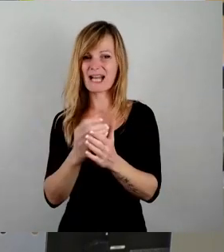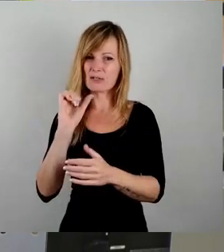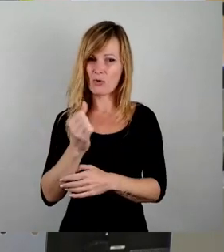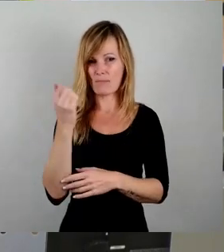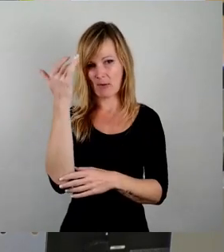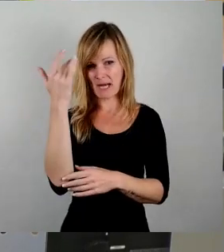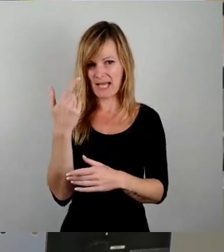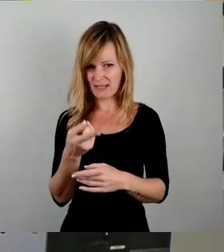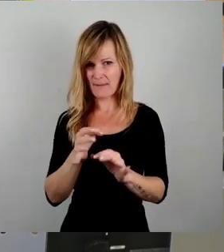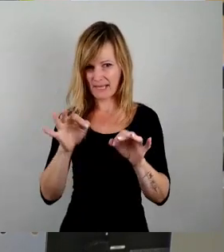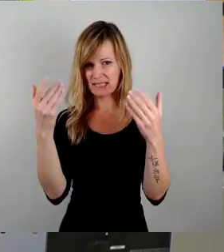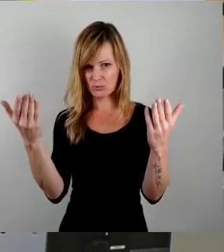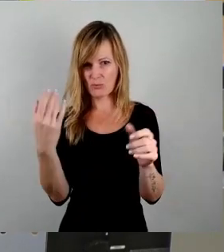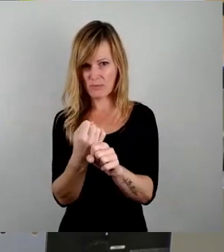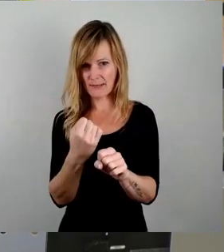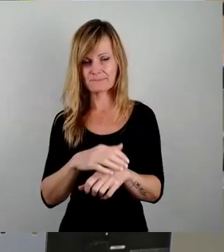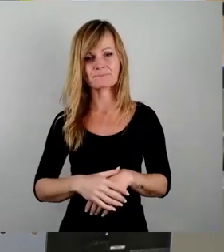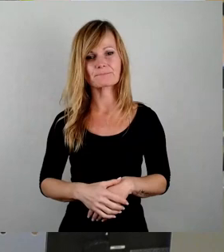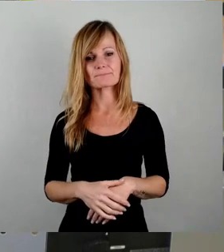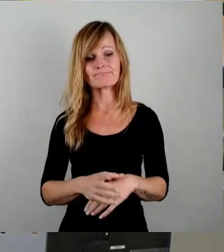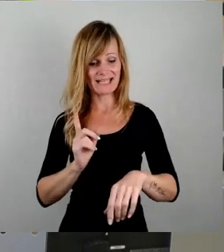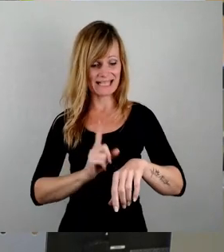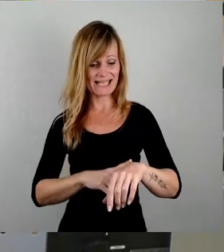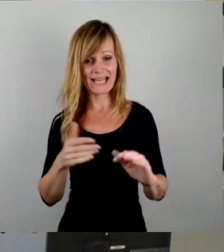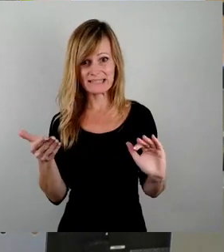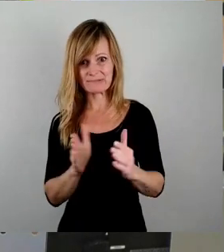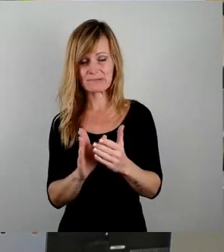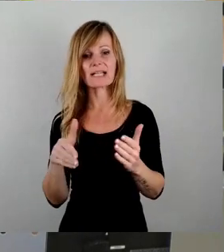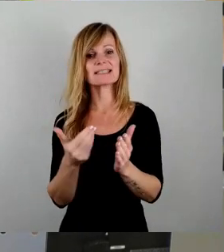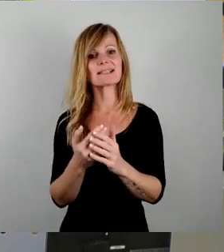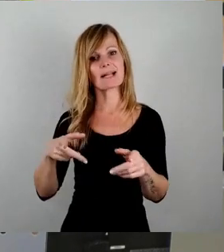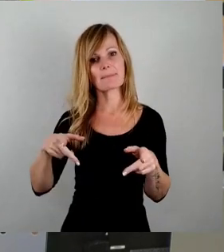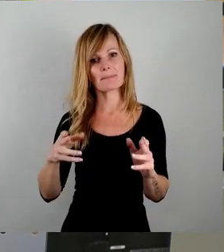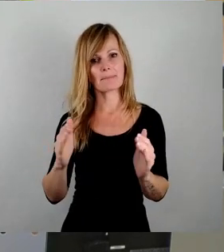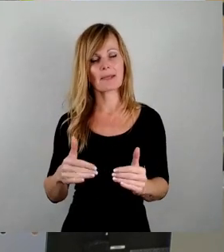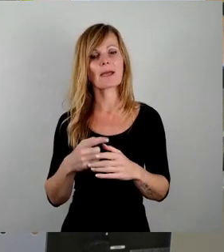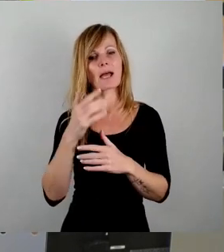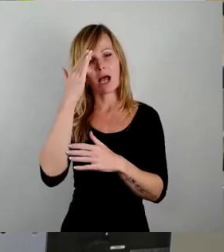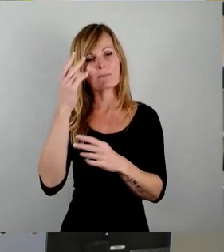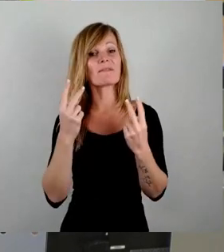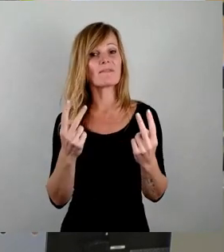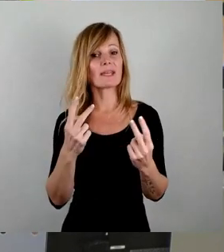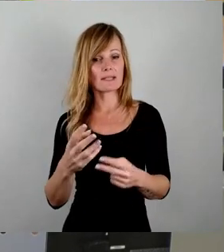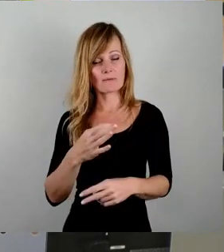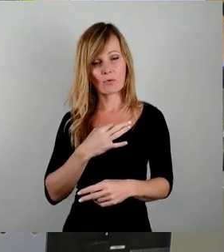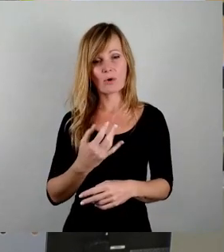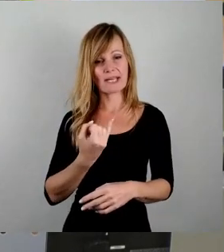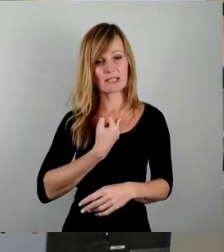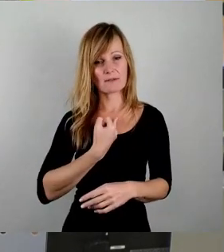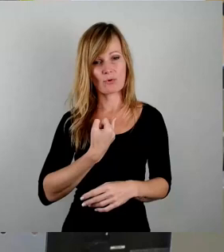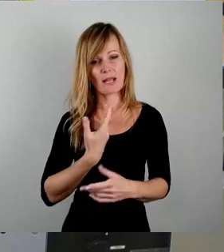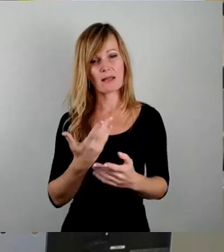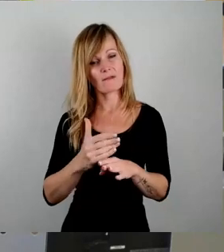Ja, ich kürze aufgrund der Zeit etwas ab. Das Wichtige ist eigentlich für uns, dass individuelle Vorkehrungen